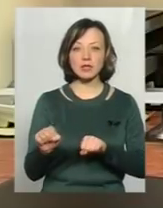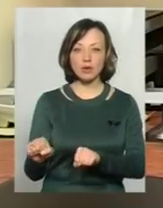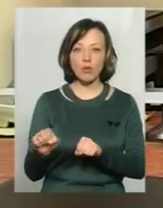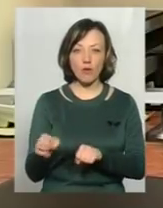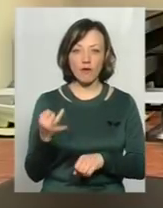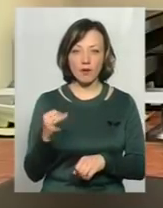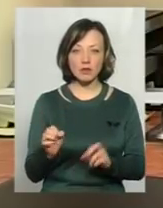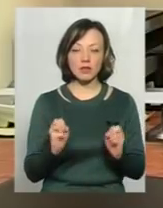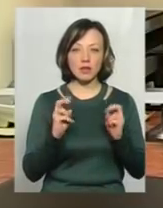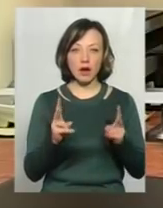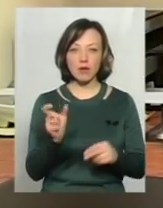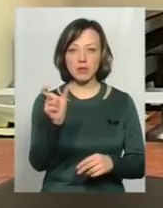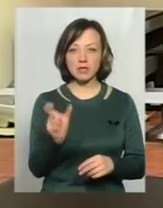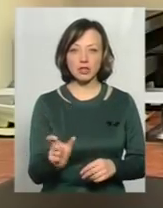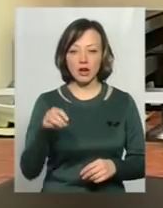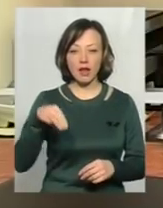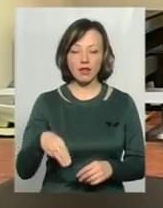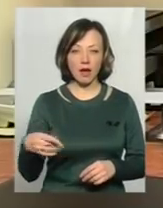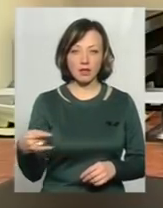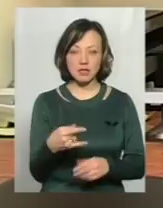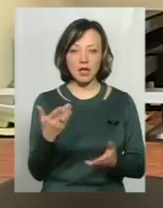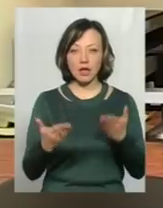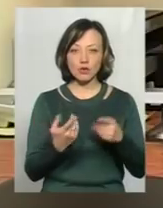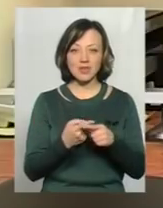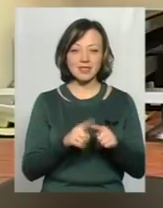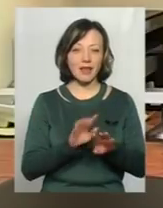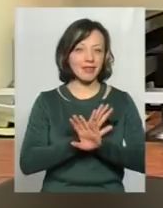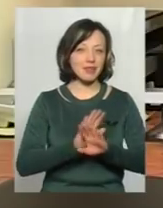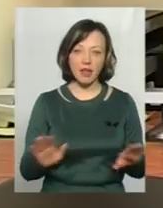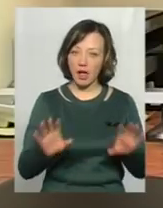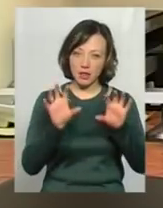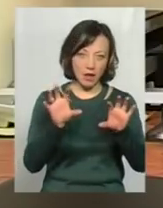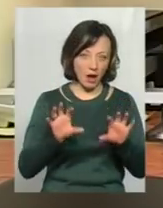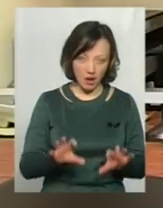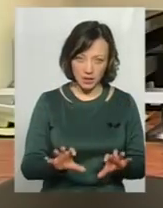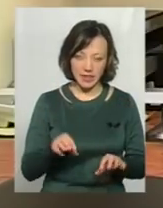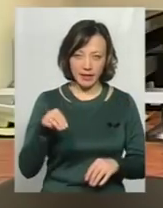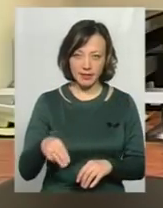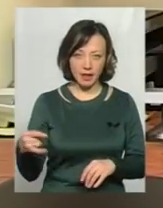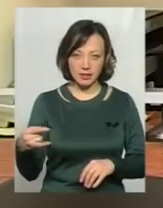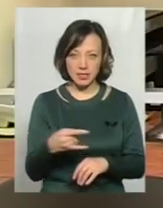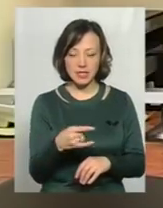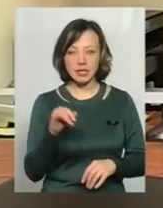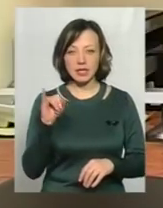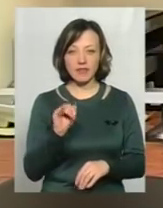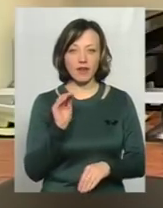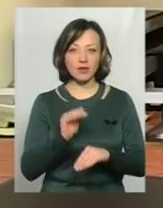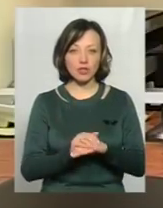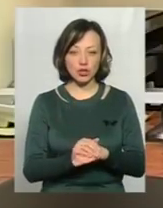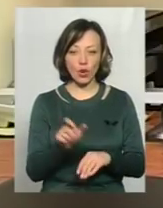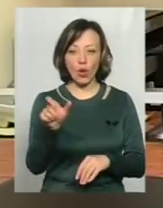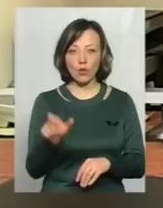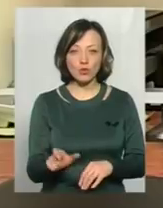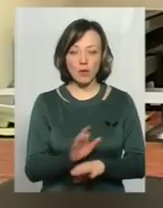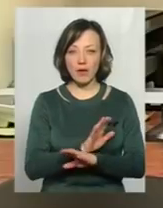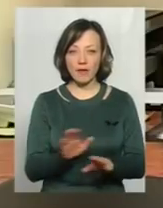пасажир таксі. Якщо це нелегальне таксі, і фактично особа